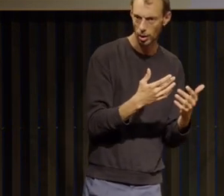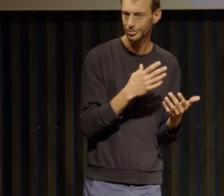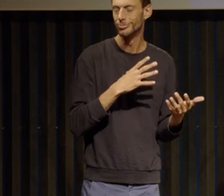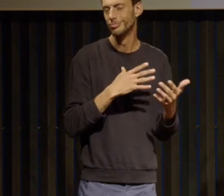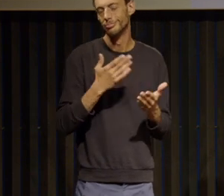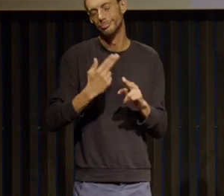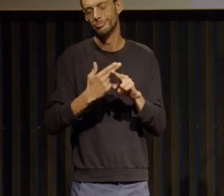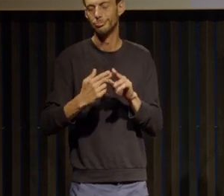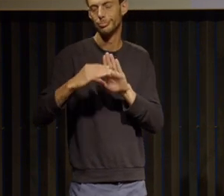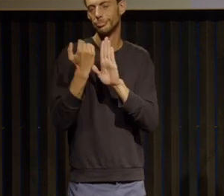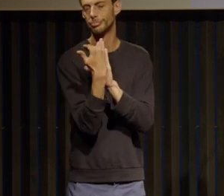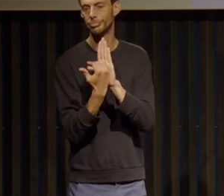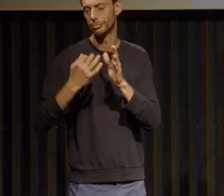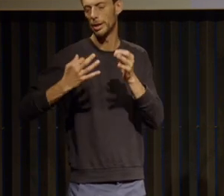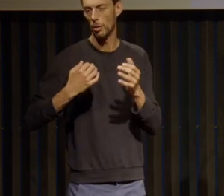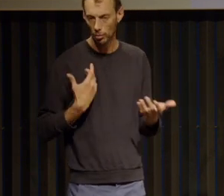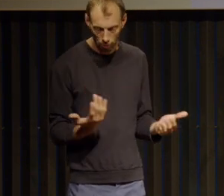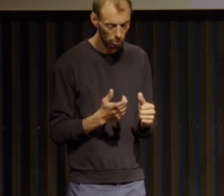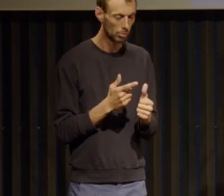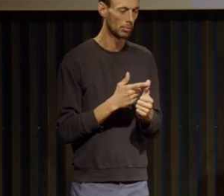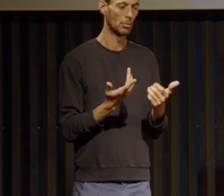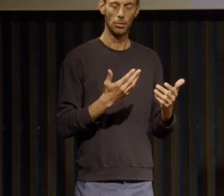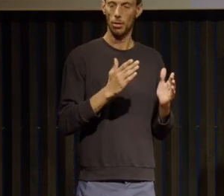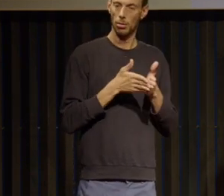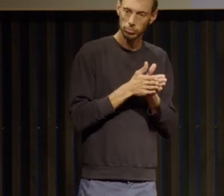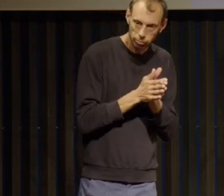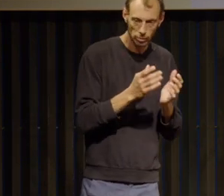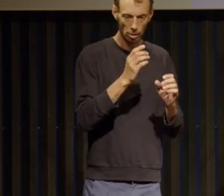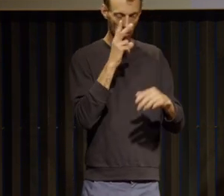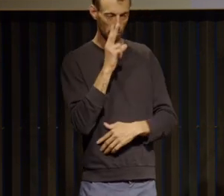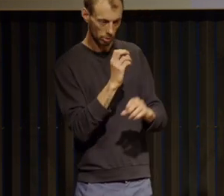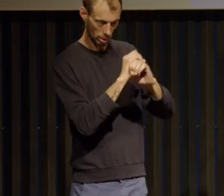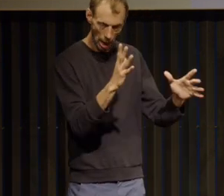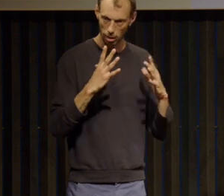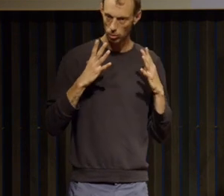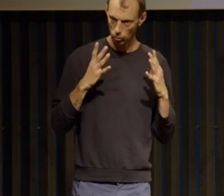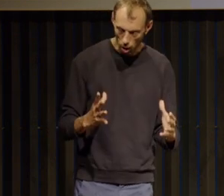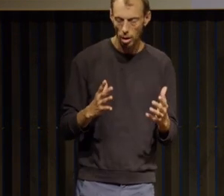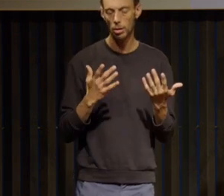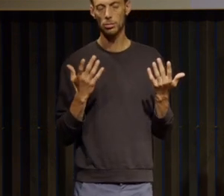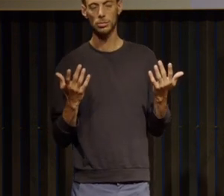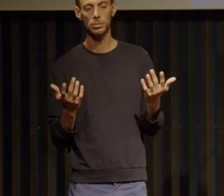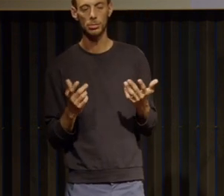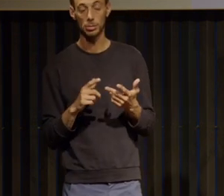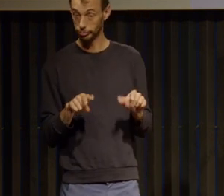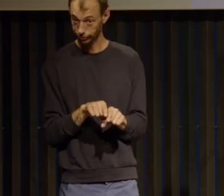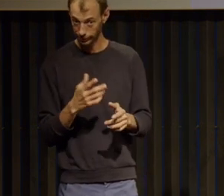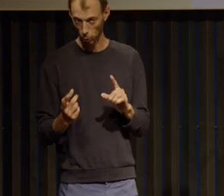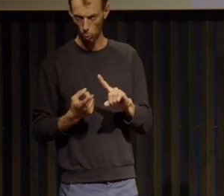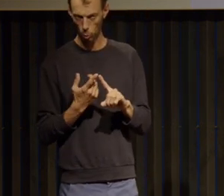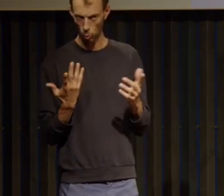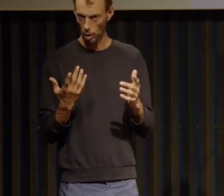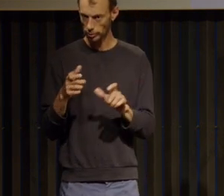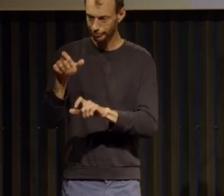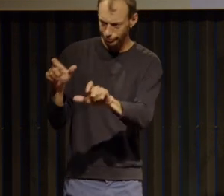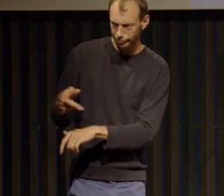la motivation le discernement le courage et comment est que aussi c'est fondamental de pouvoir s'entourer de